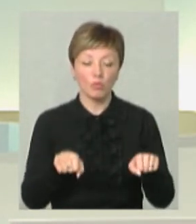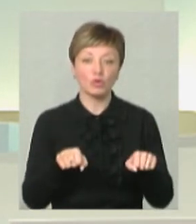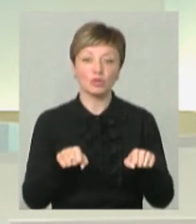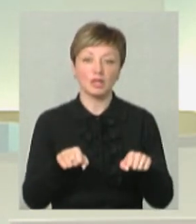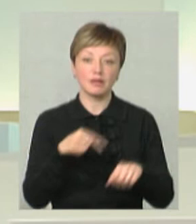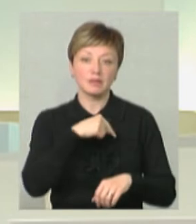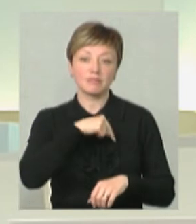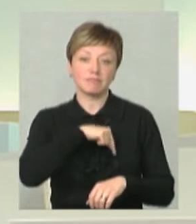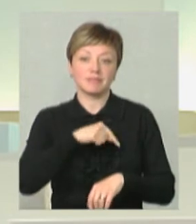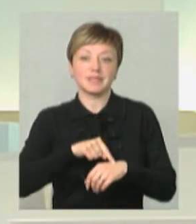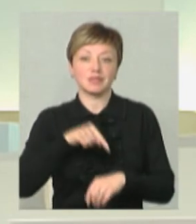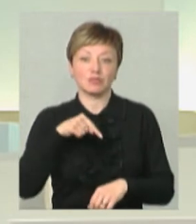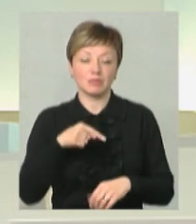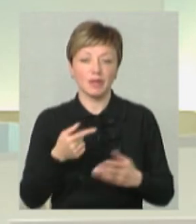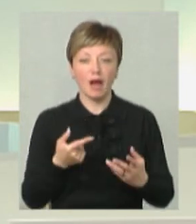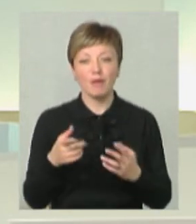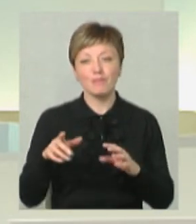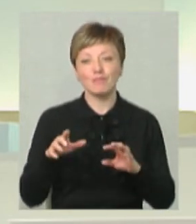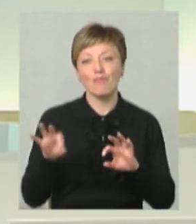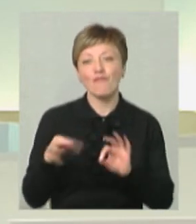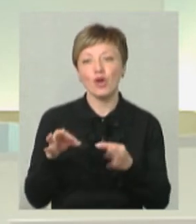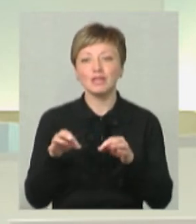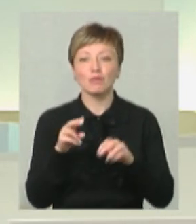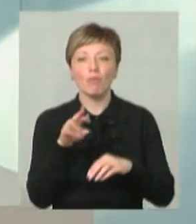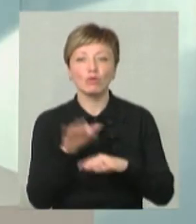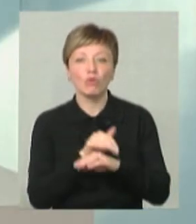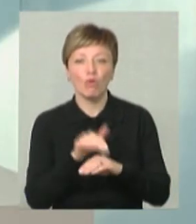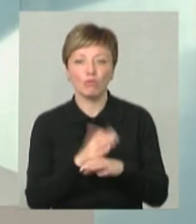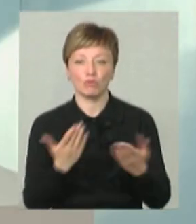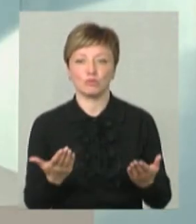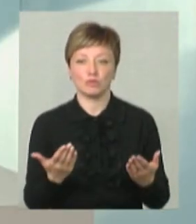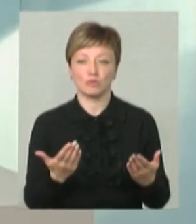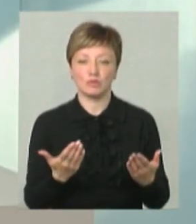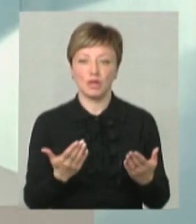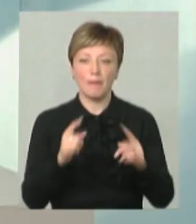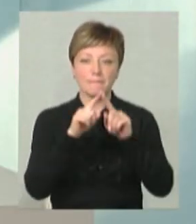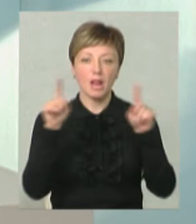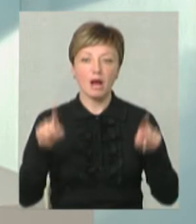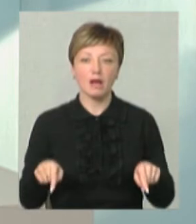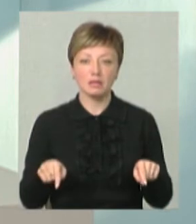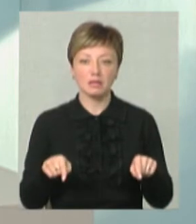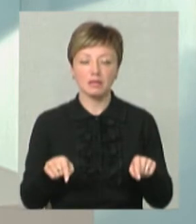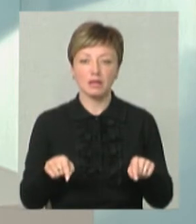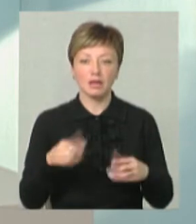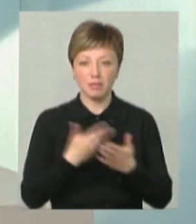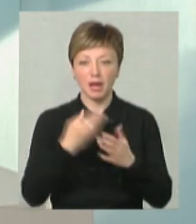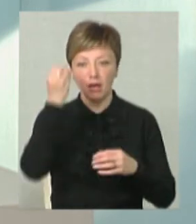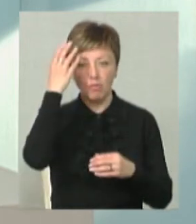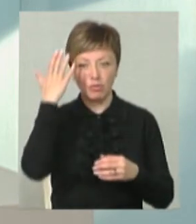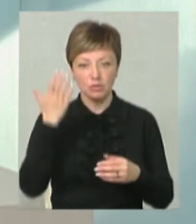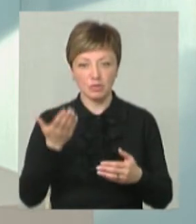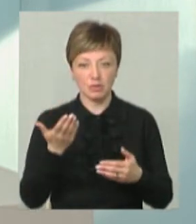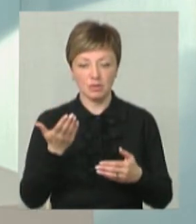зачепити. Провокативне по-доброму, скажімо, плакат, японський плакат,